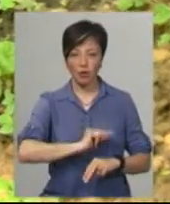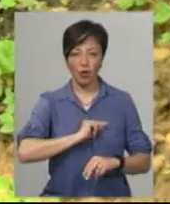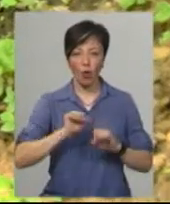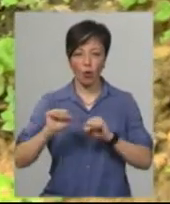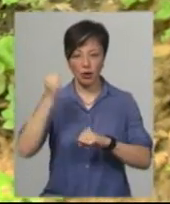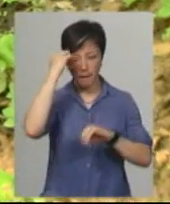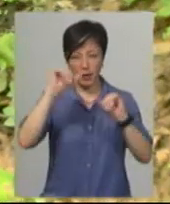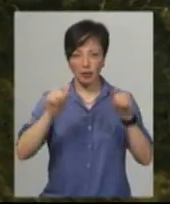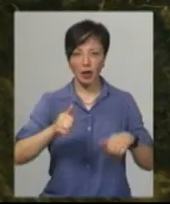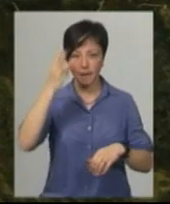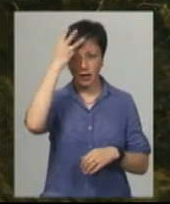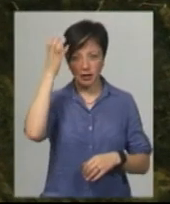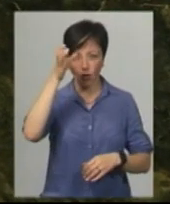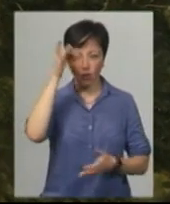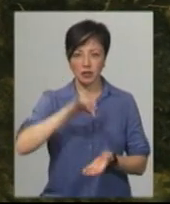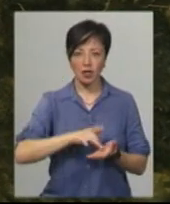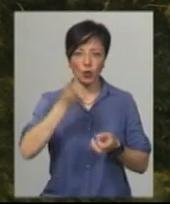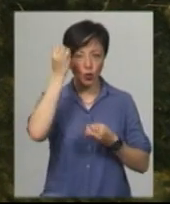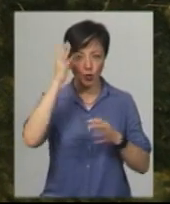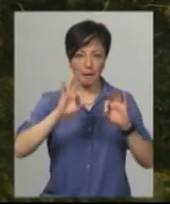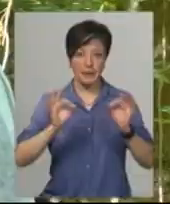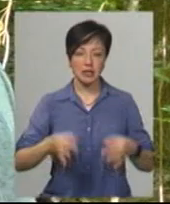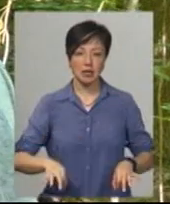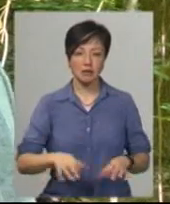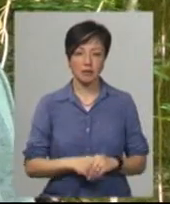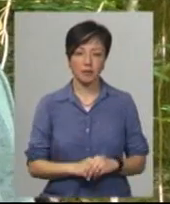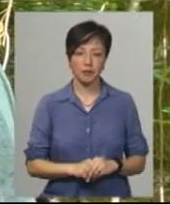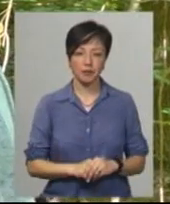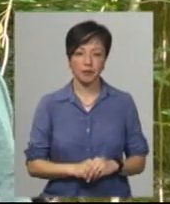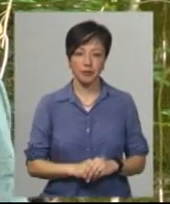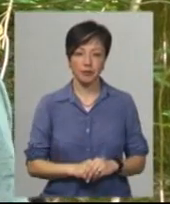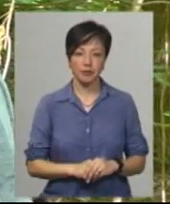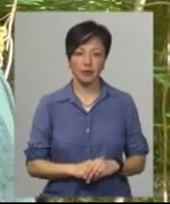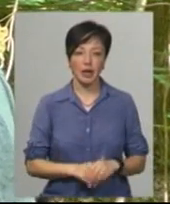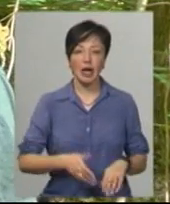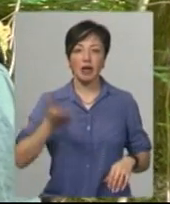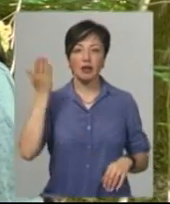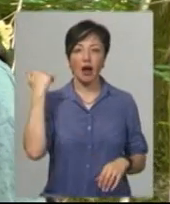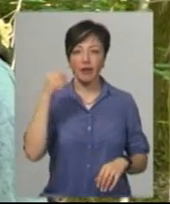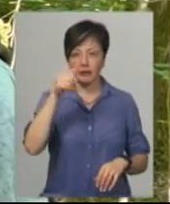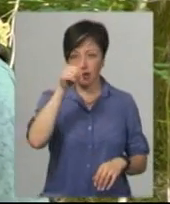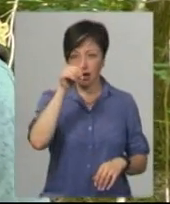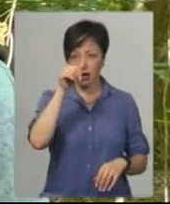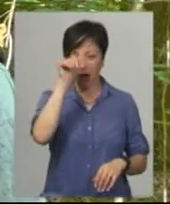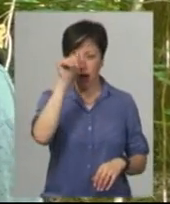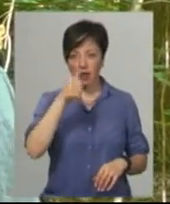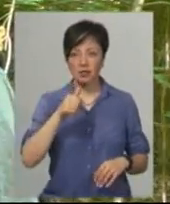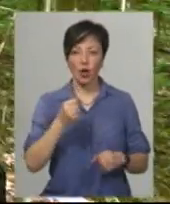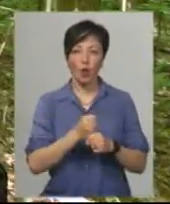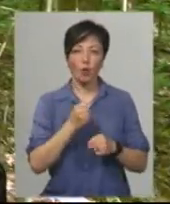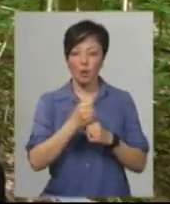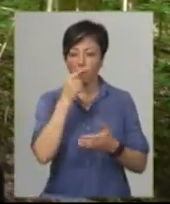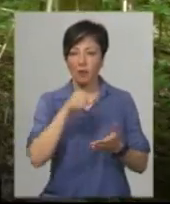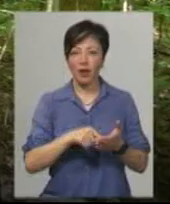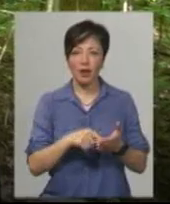Хмельницького науково-методичного центру культури та мистецтва Сергій Маярчак. Давньогрецькі роботи, які потрапляли сюди з північно-причорного